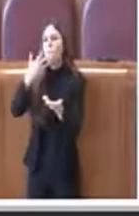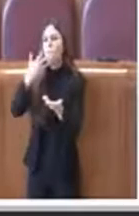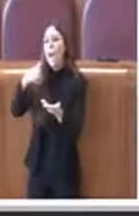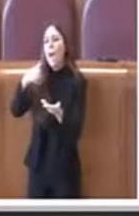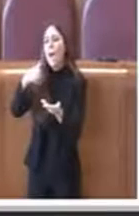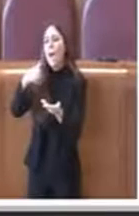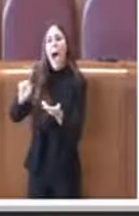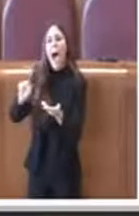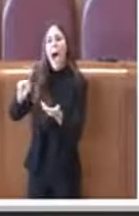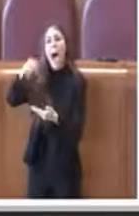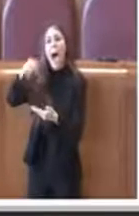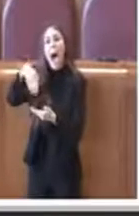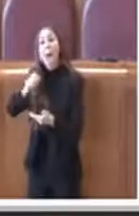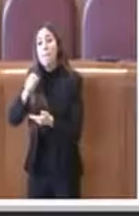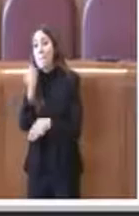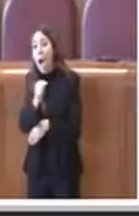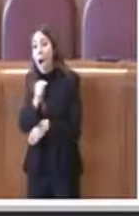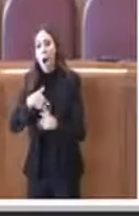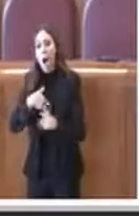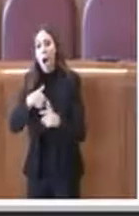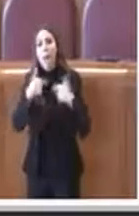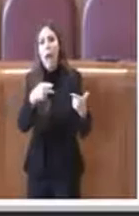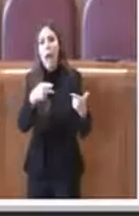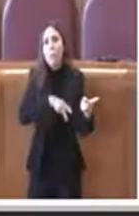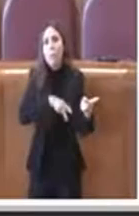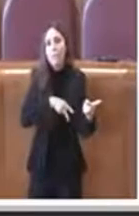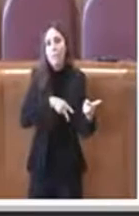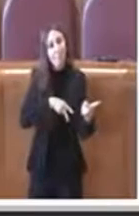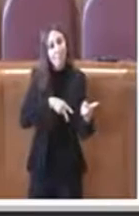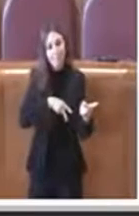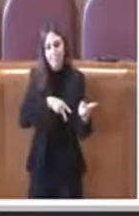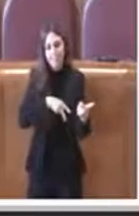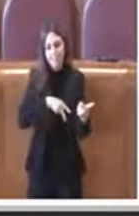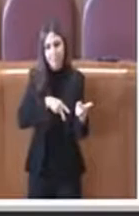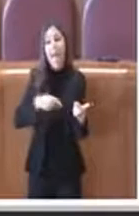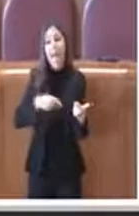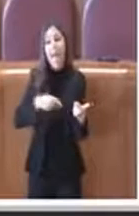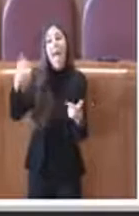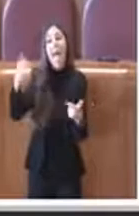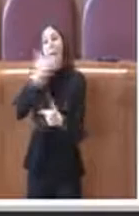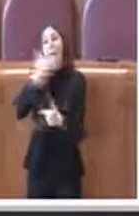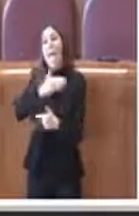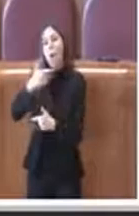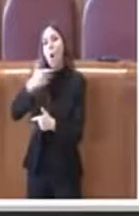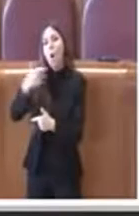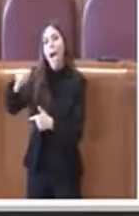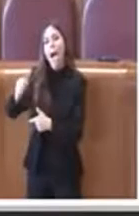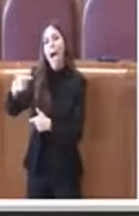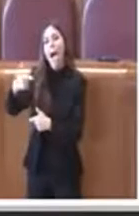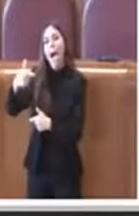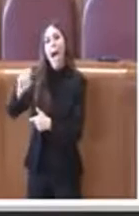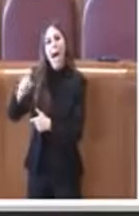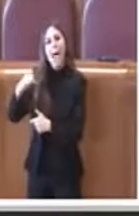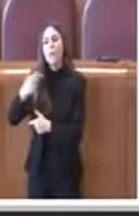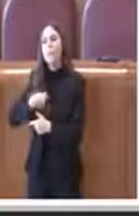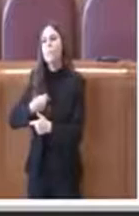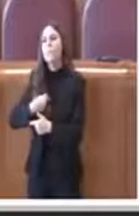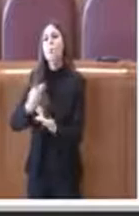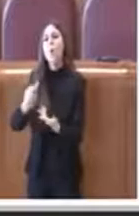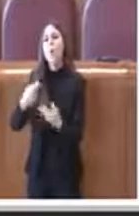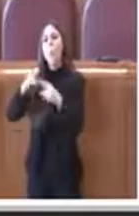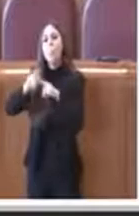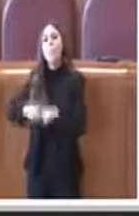Ama ai privati io credo che l'errore che sia stato fatto su Atac che noi abbiamo continuato a salvaguardare come